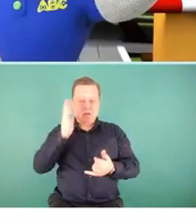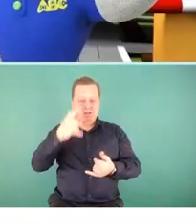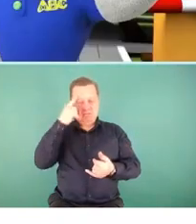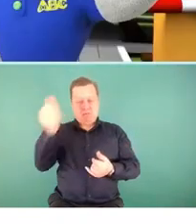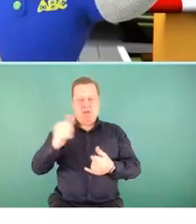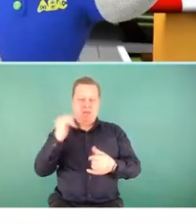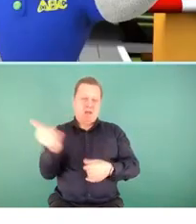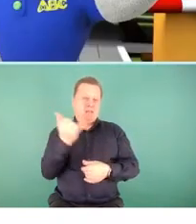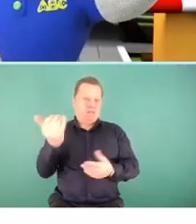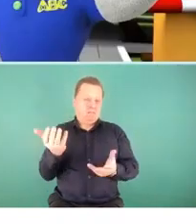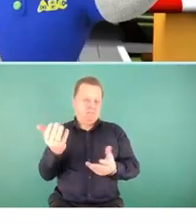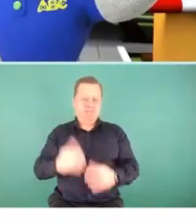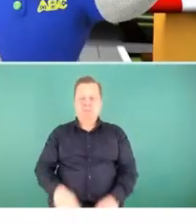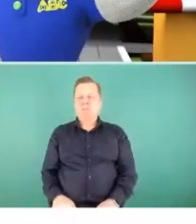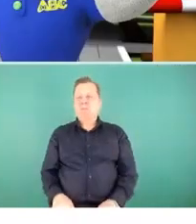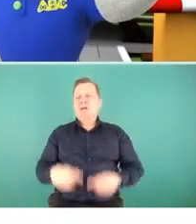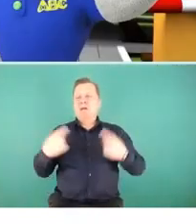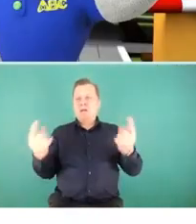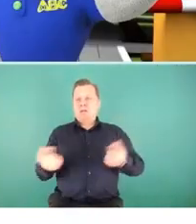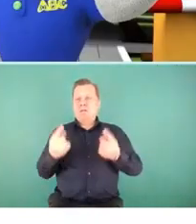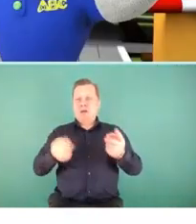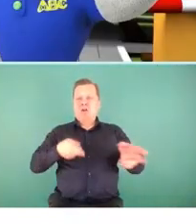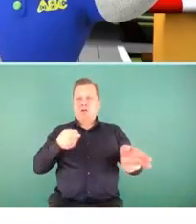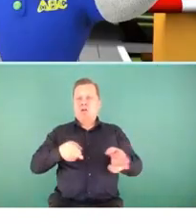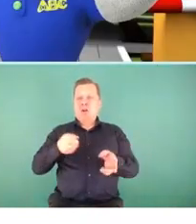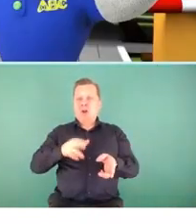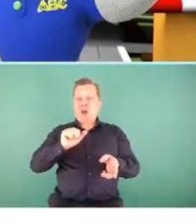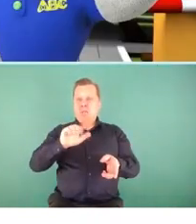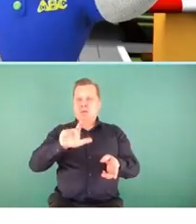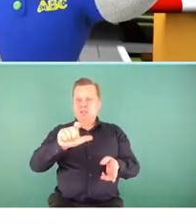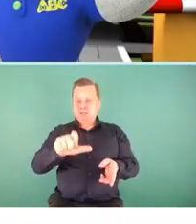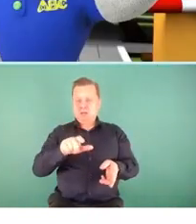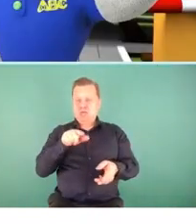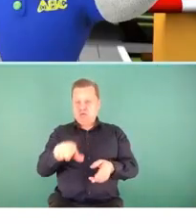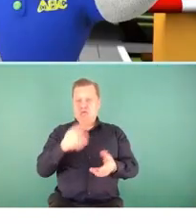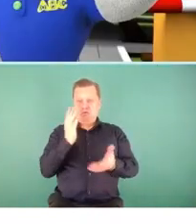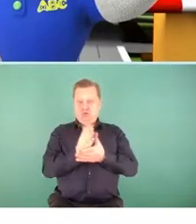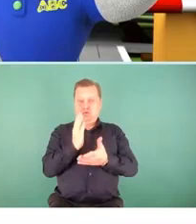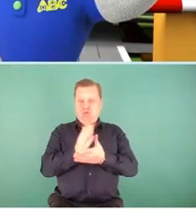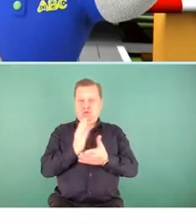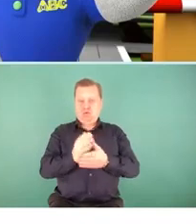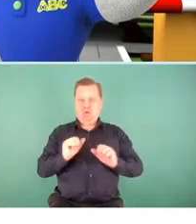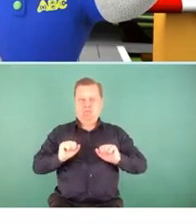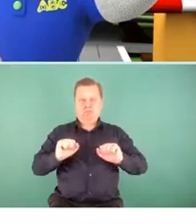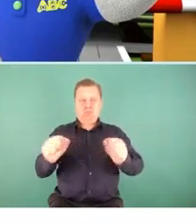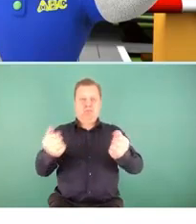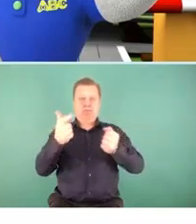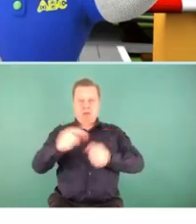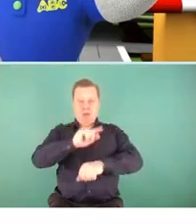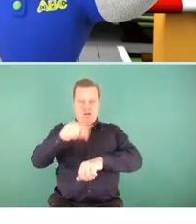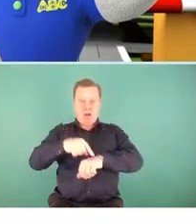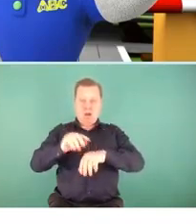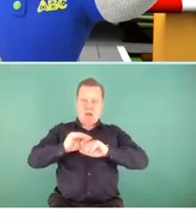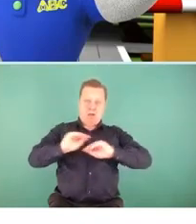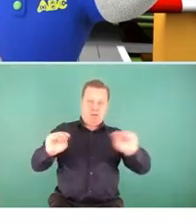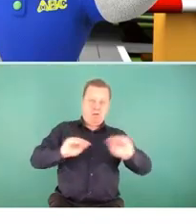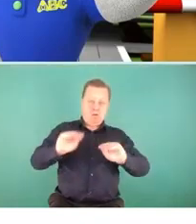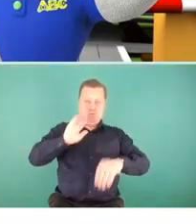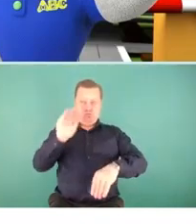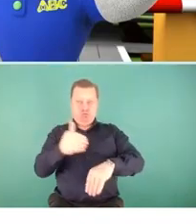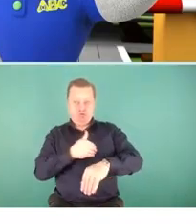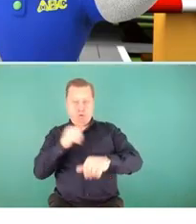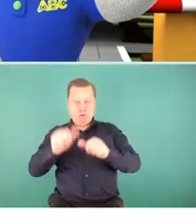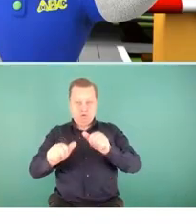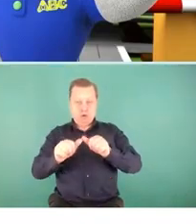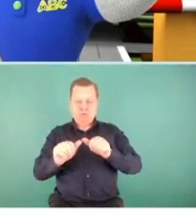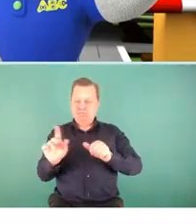Kampania kolejowa ABC to jednak nie tylko działania mające formę lekcji edukacyjnych w szkołach i przedszkolach,